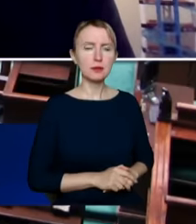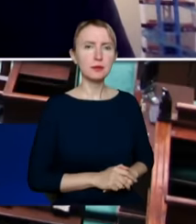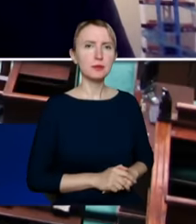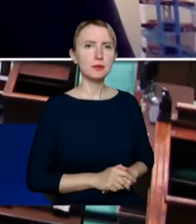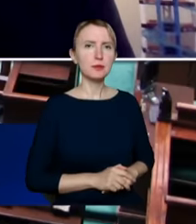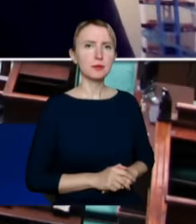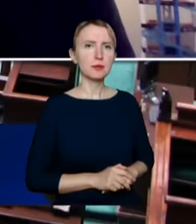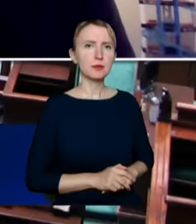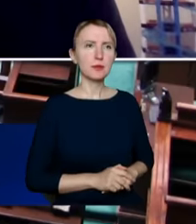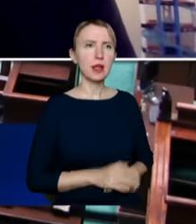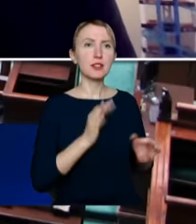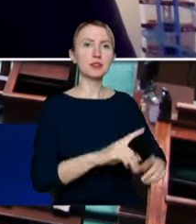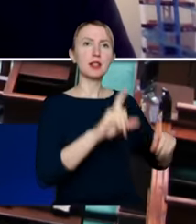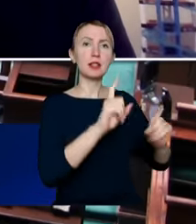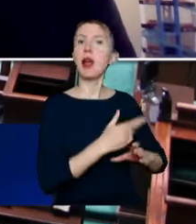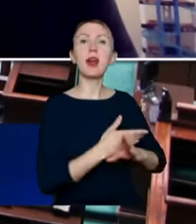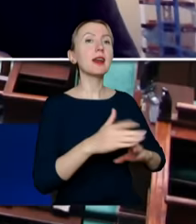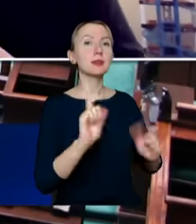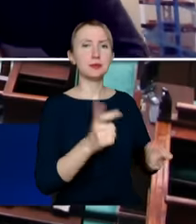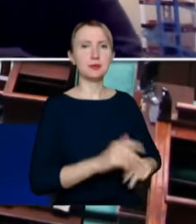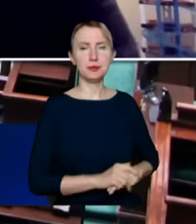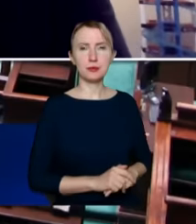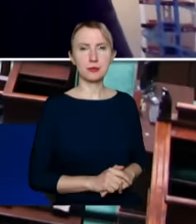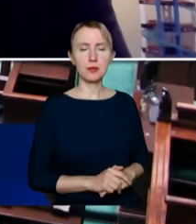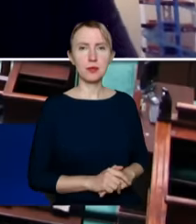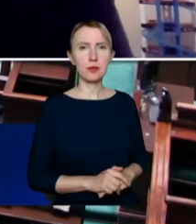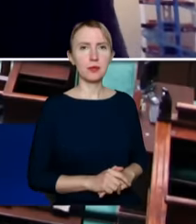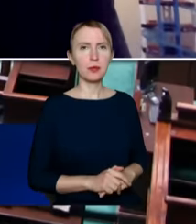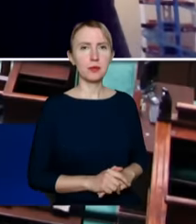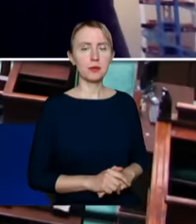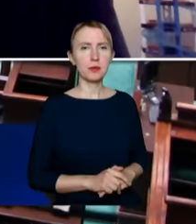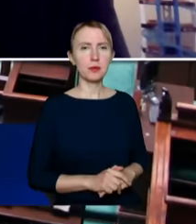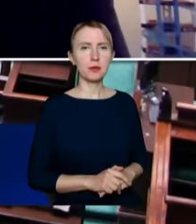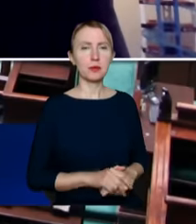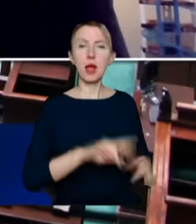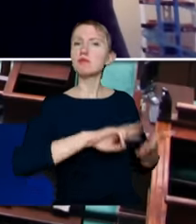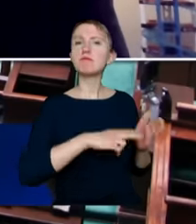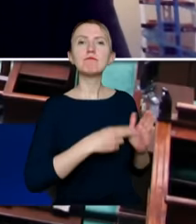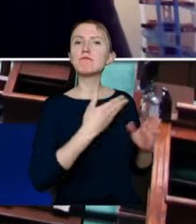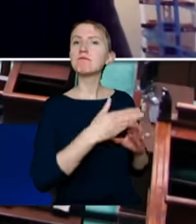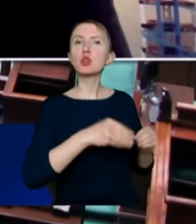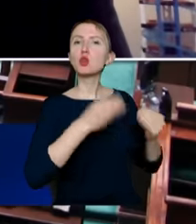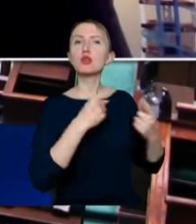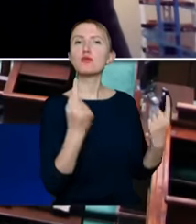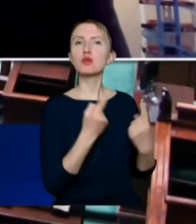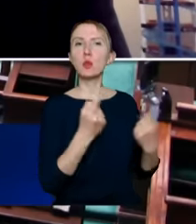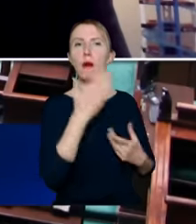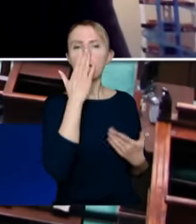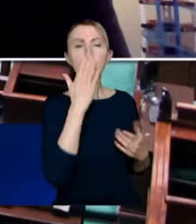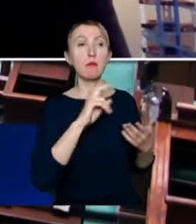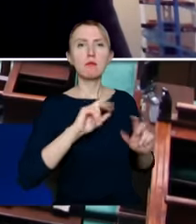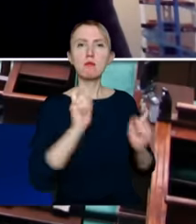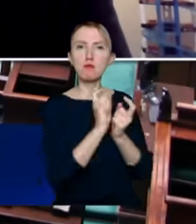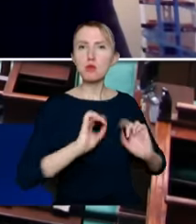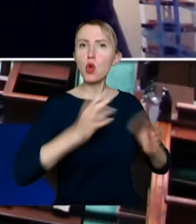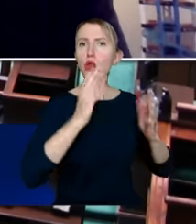zaczął się dzisiaj. Co będzie dalej? Jaki jest scenariusz rozwoju sytuacji? Czy te protesty będą się